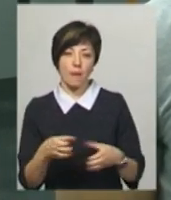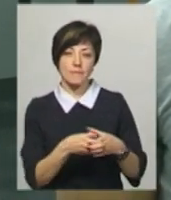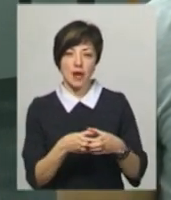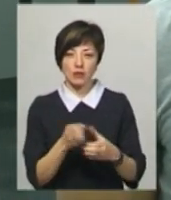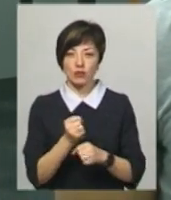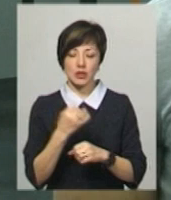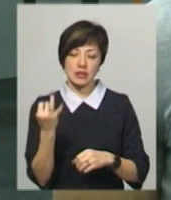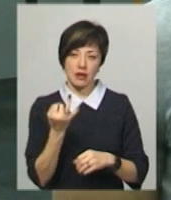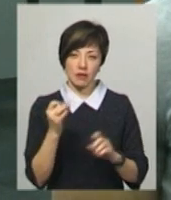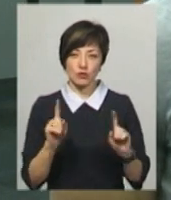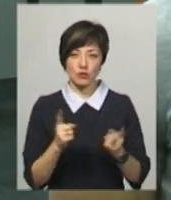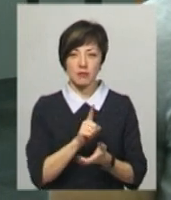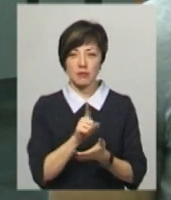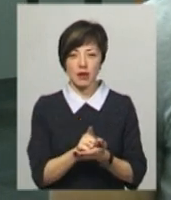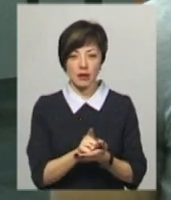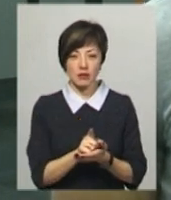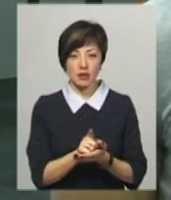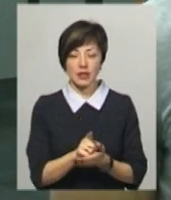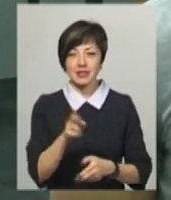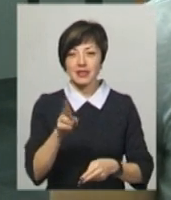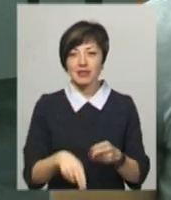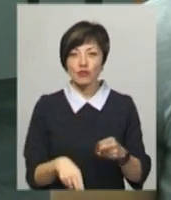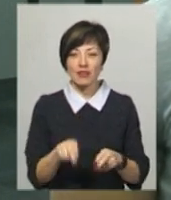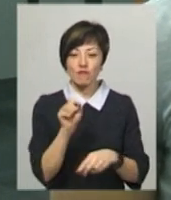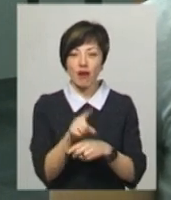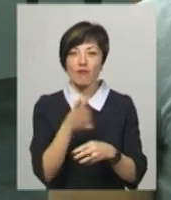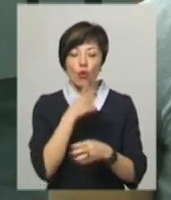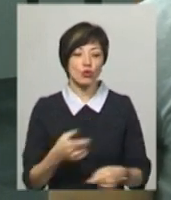робота досить цікава. Вони мають закривати вправу одночасно.